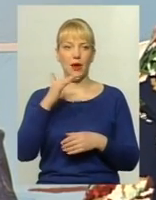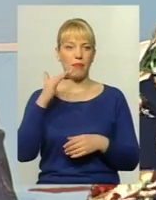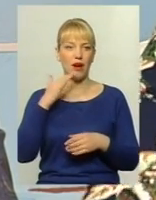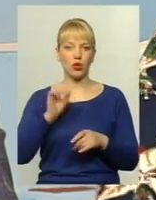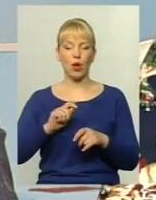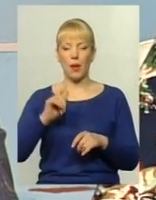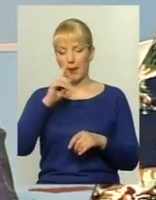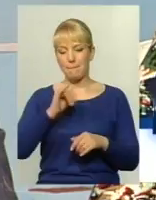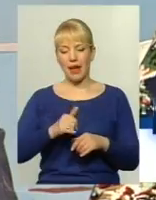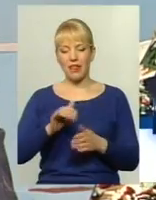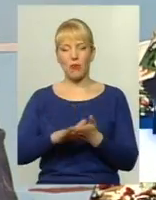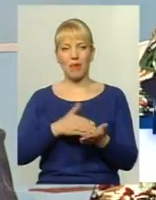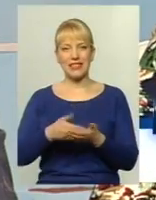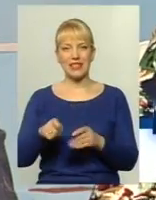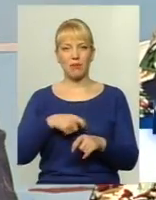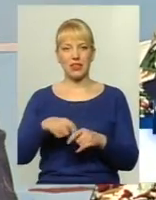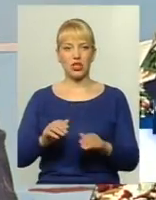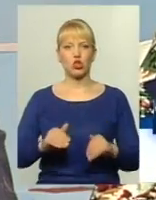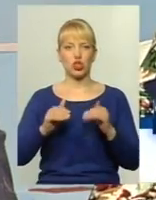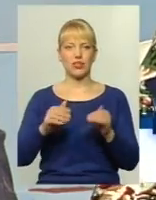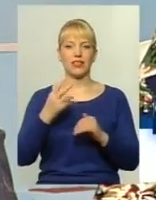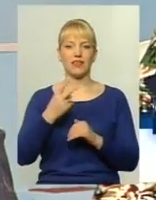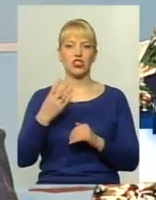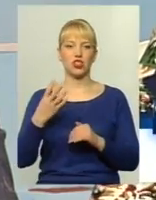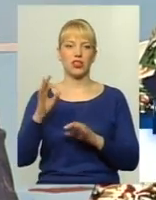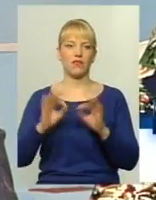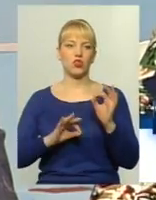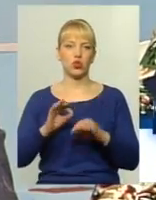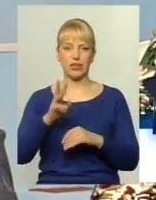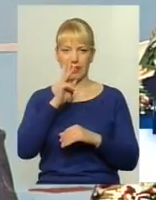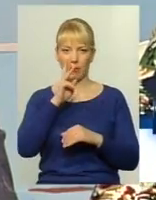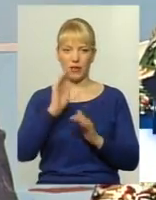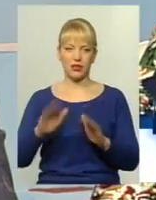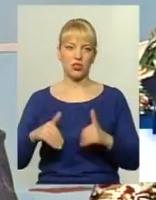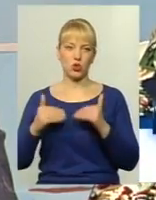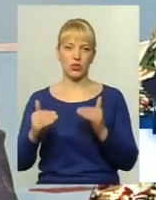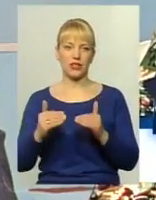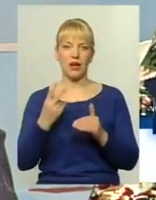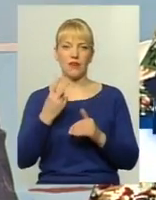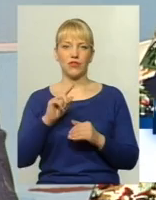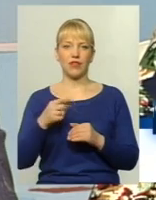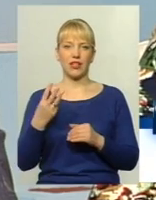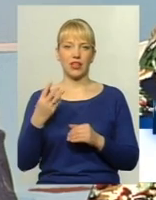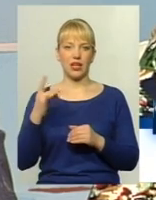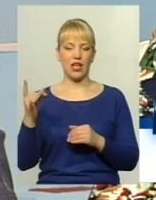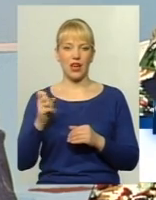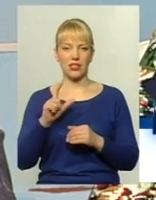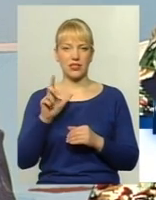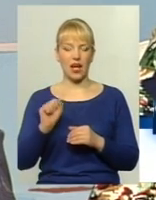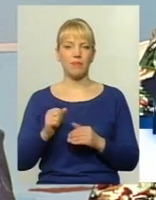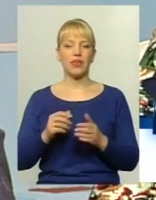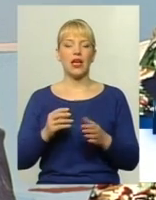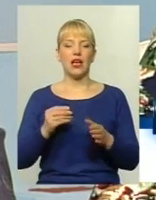паливно-мастильні матеріали зросли на 24% Заробітна плата зросла в 2,3 раза Нарахування